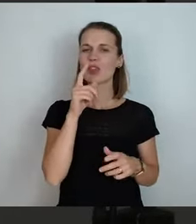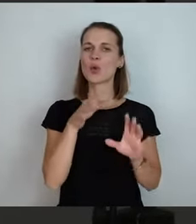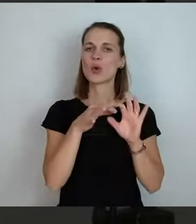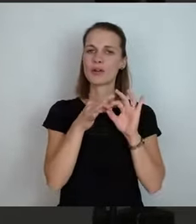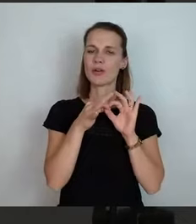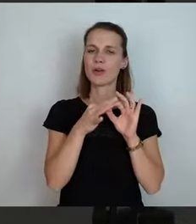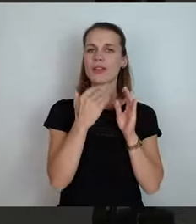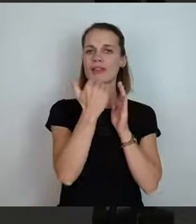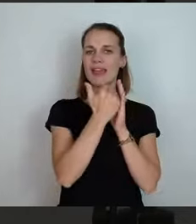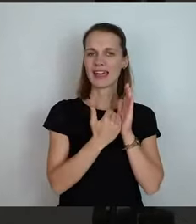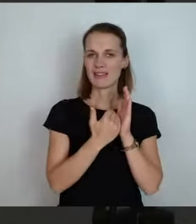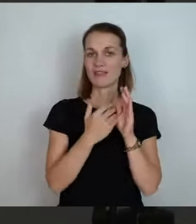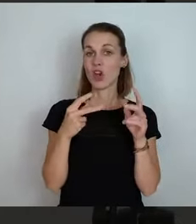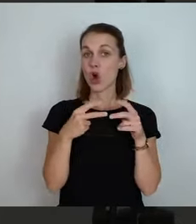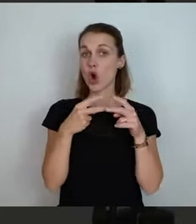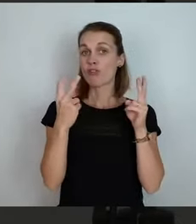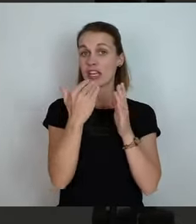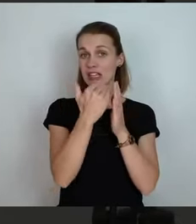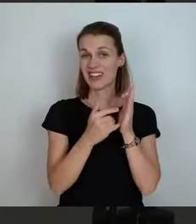Tarif liegen würde,